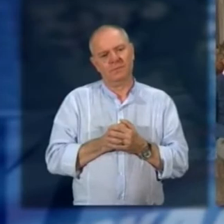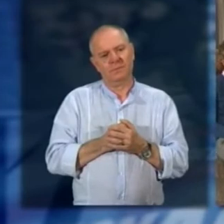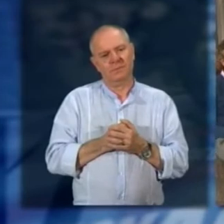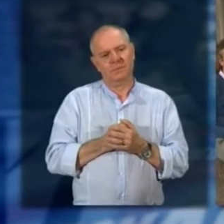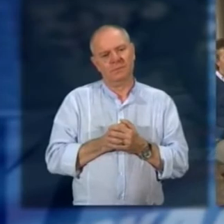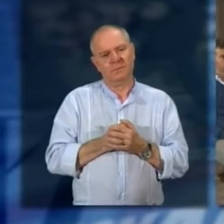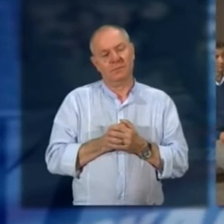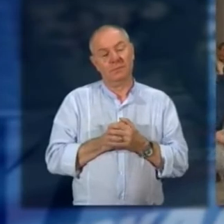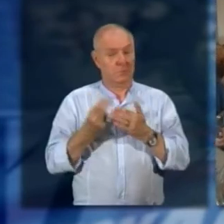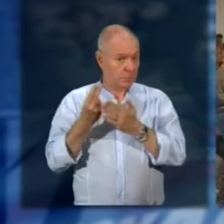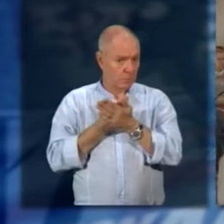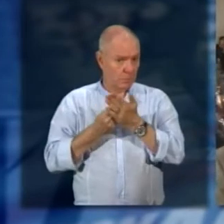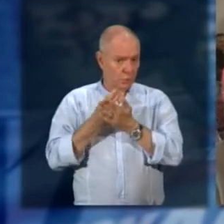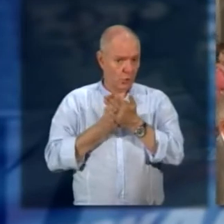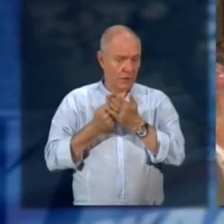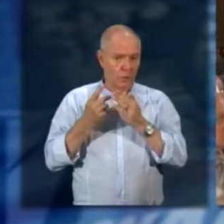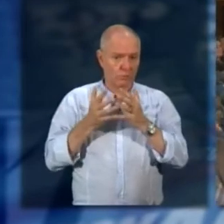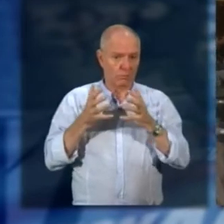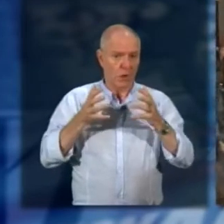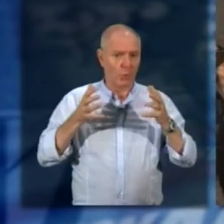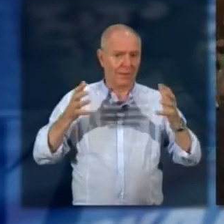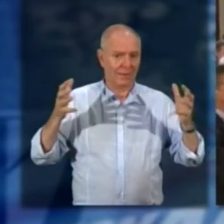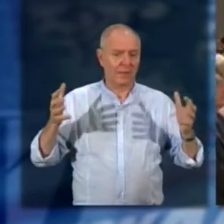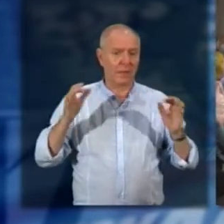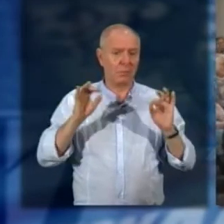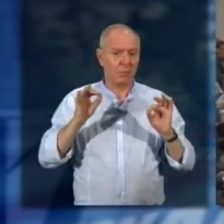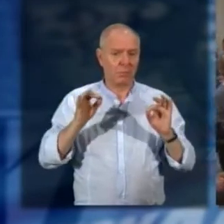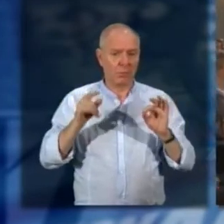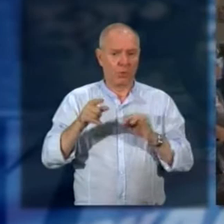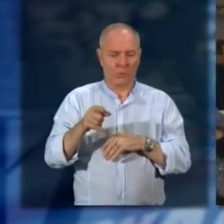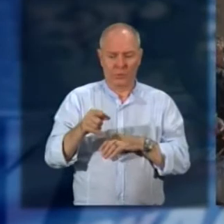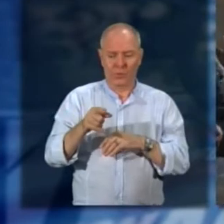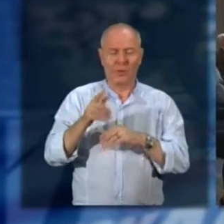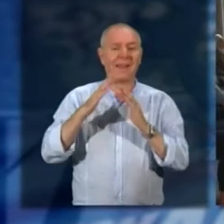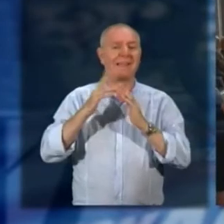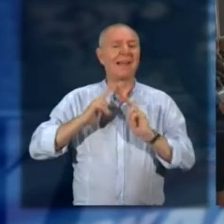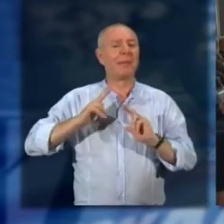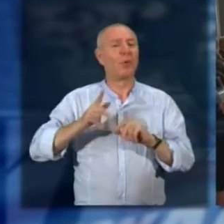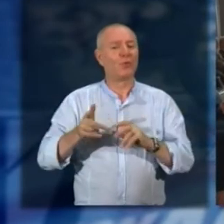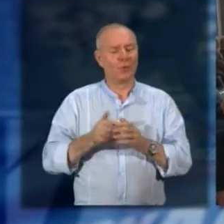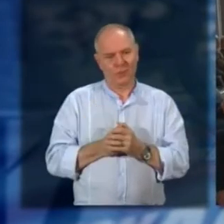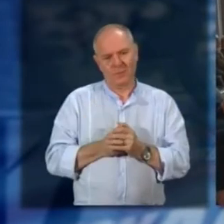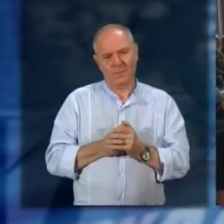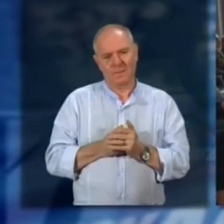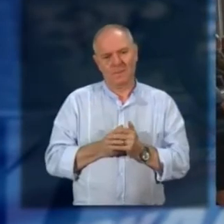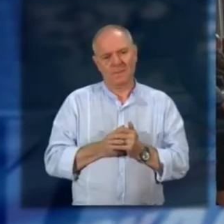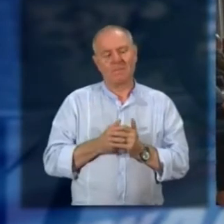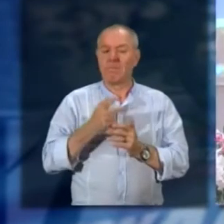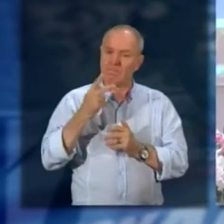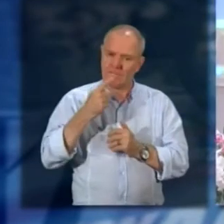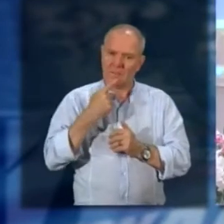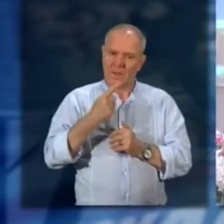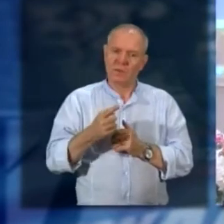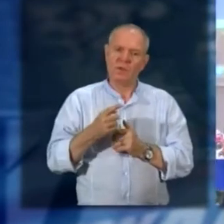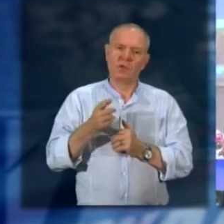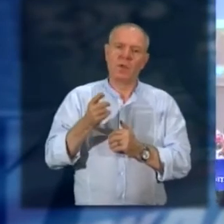progetto si inserisce nell'ampliamento della casa di riposo cittadina? Sì, il progetto finanziato da Fondazione Cariplo con l'aiuto di Fondazione Comunitaria del VCO